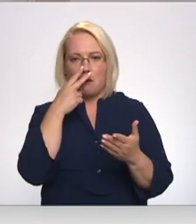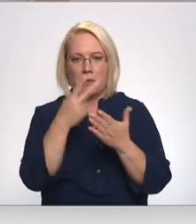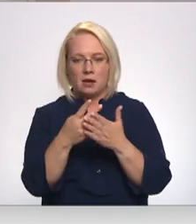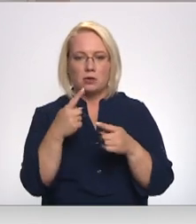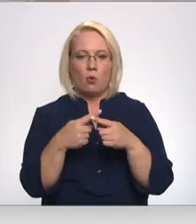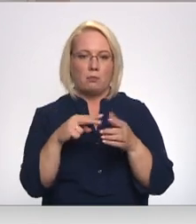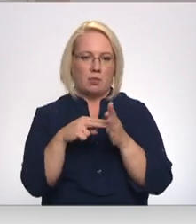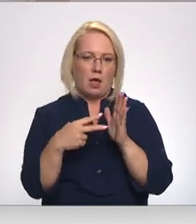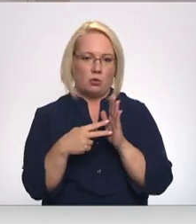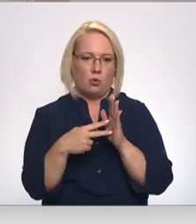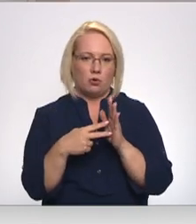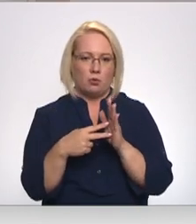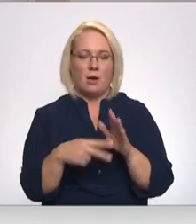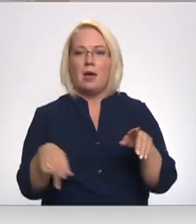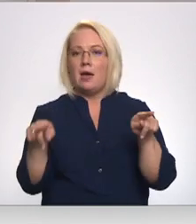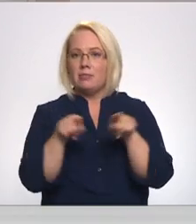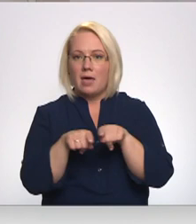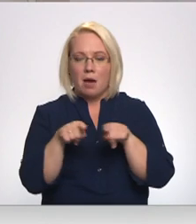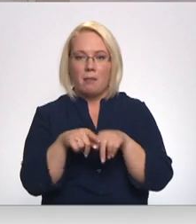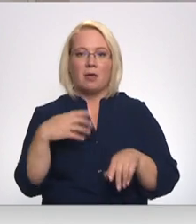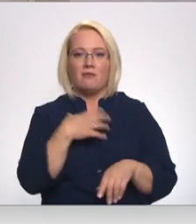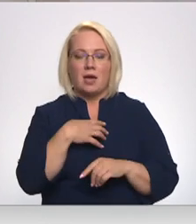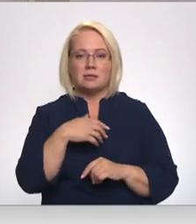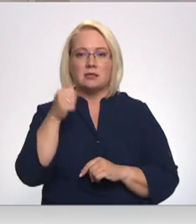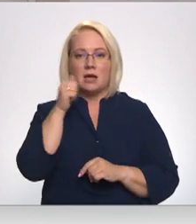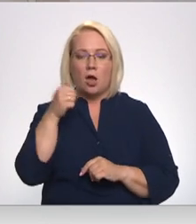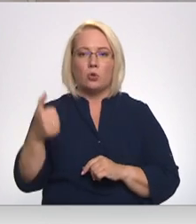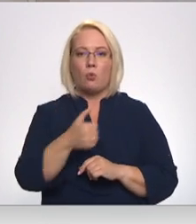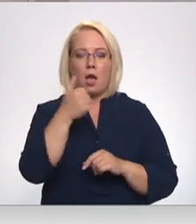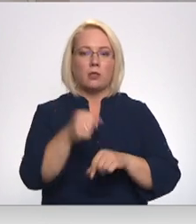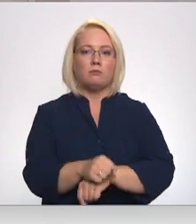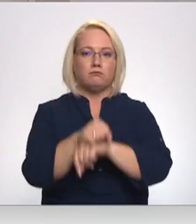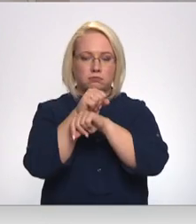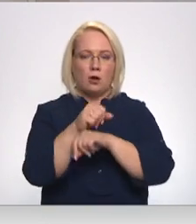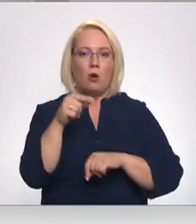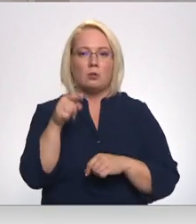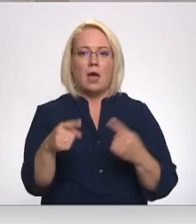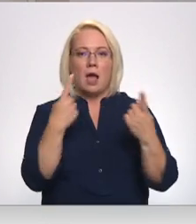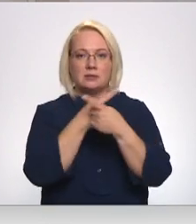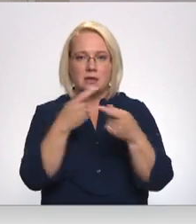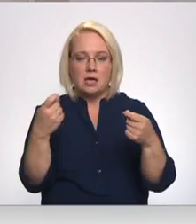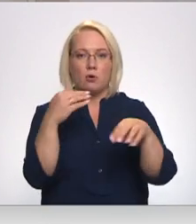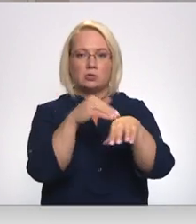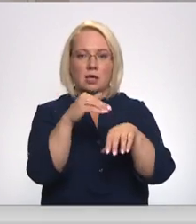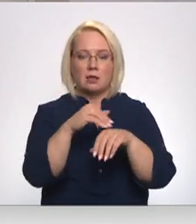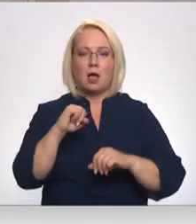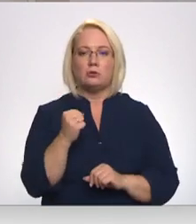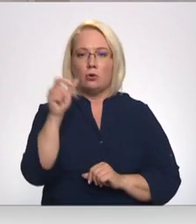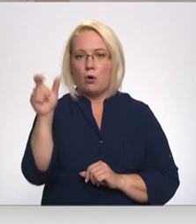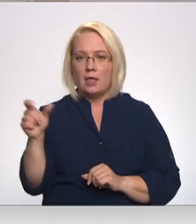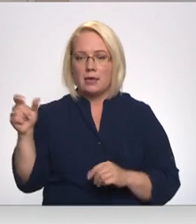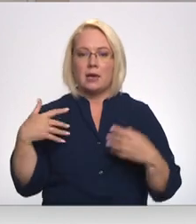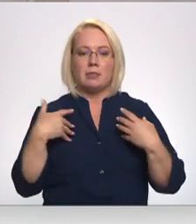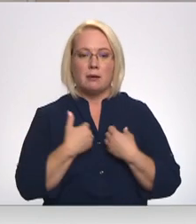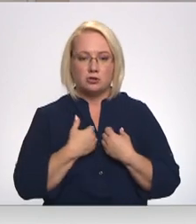plānojuma. Tik un tā nāksies jau katru gadu iet ielās, un es domāju, ka tas ir tā arī tā ziņa un signāls. Kolēģiem,